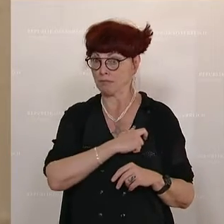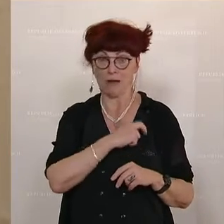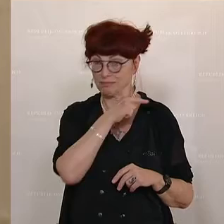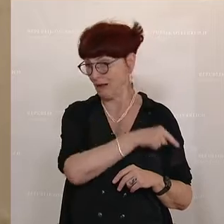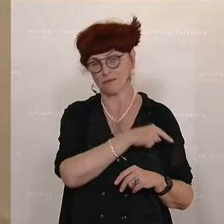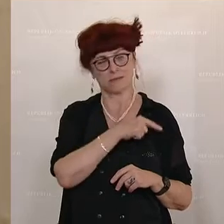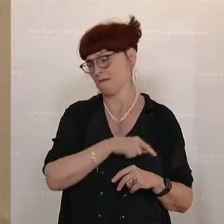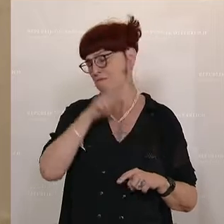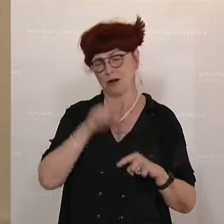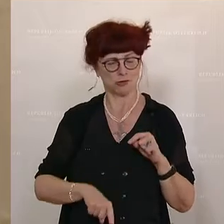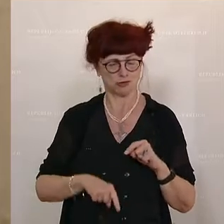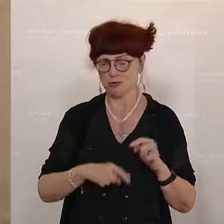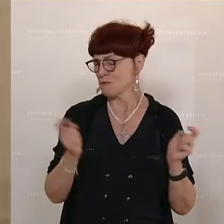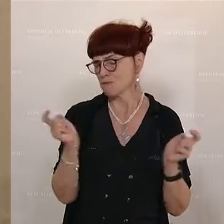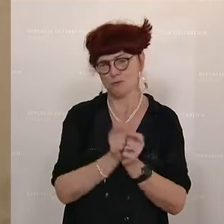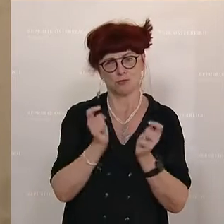funktioniert einfach nicht.